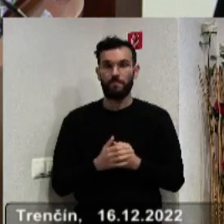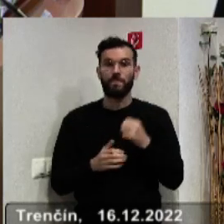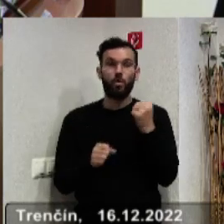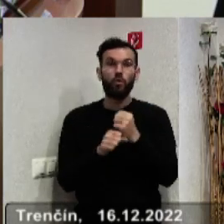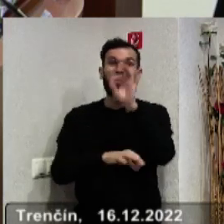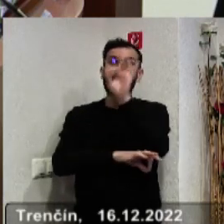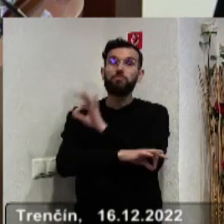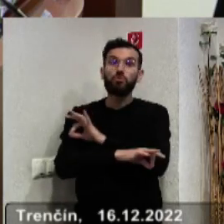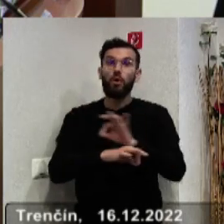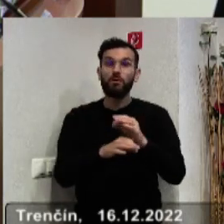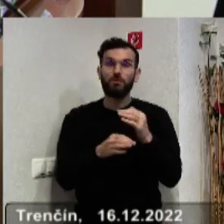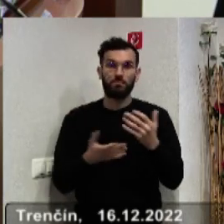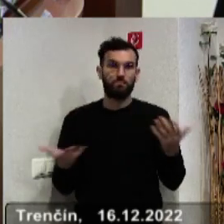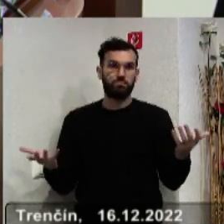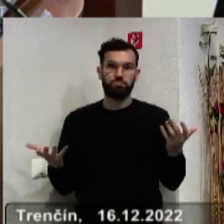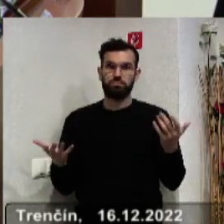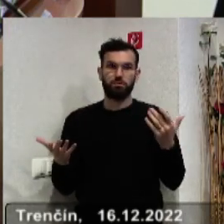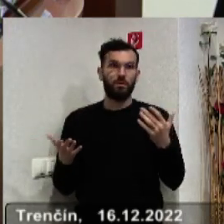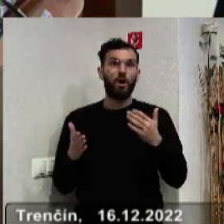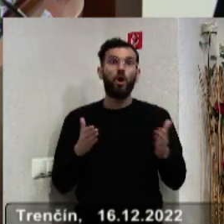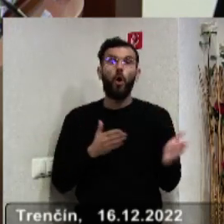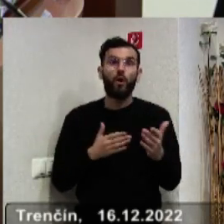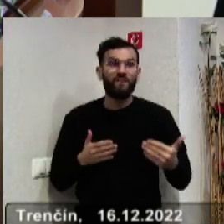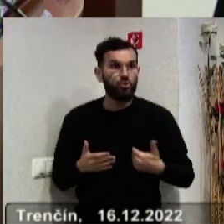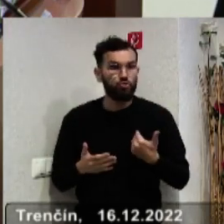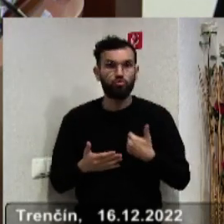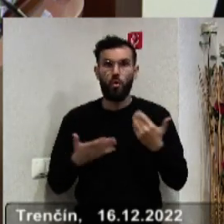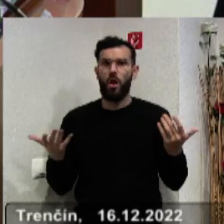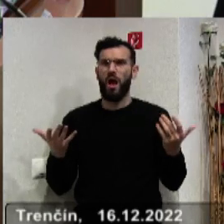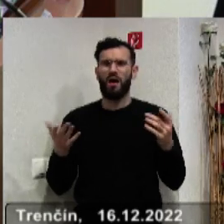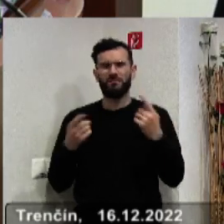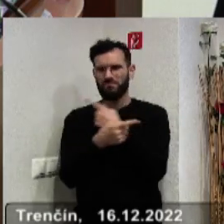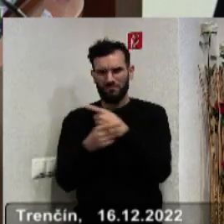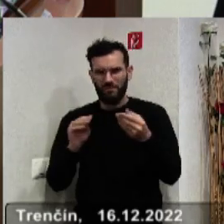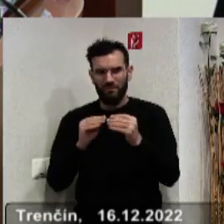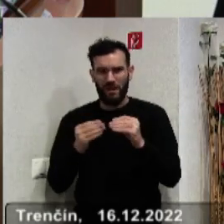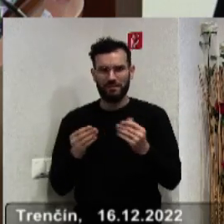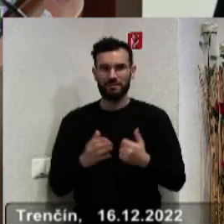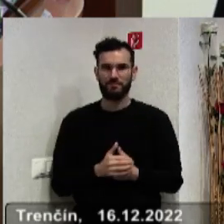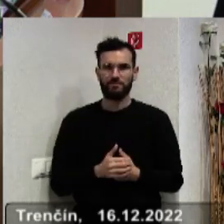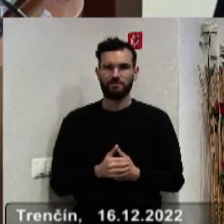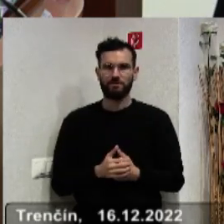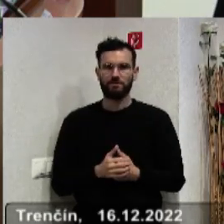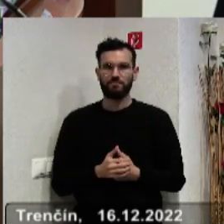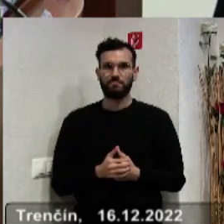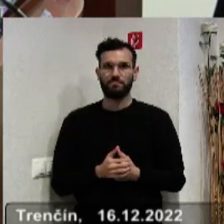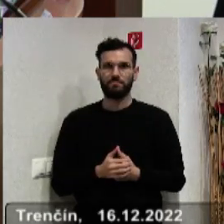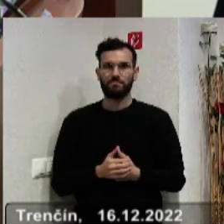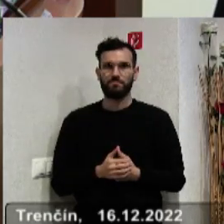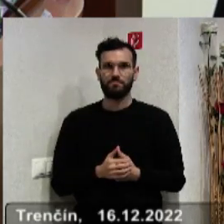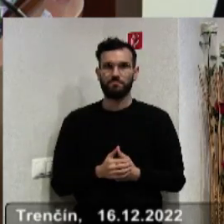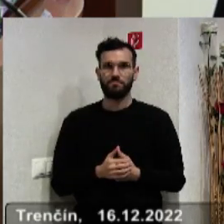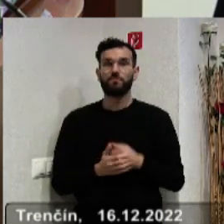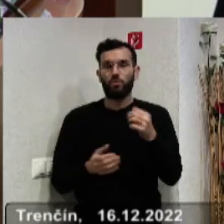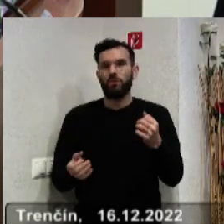implementovať tejto projekty, či lokejovku, tie tie školy rekonštruovať a tak ďalej a tak ďalej dražkovičov kaštile, tak to